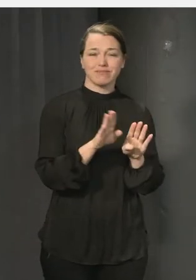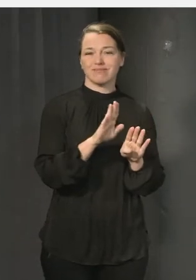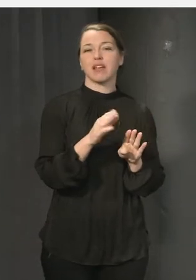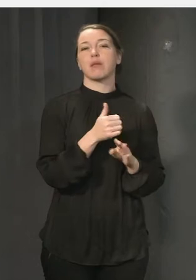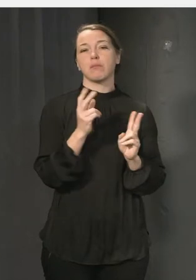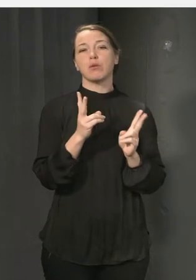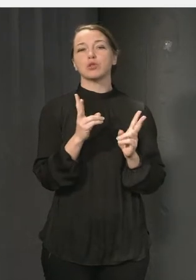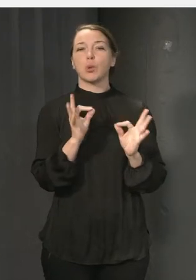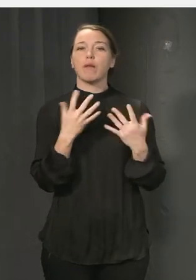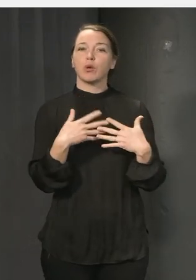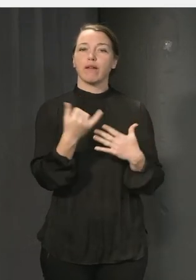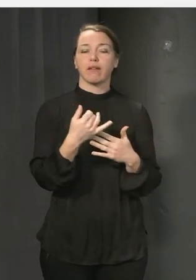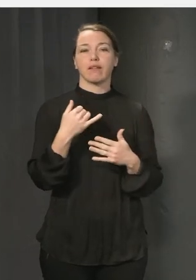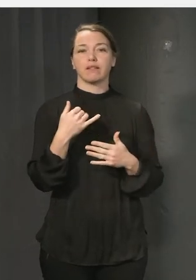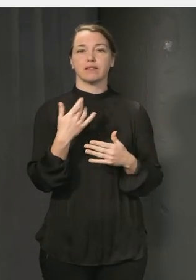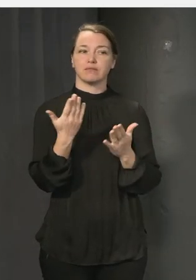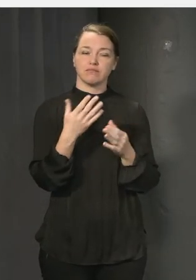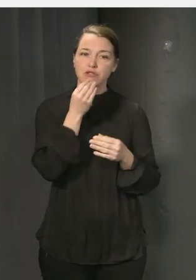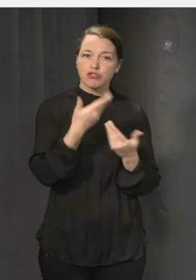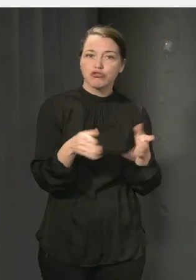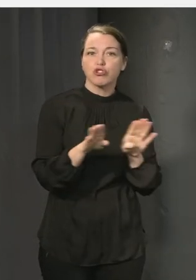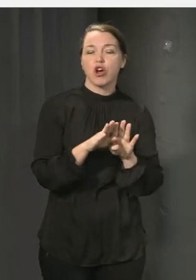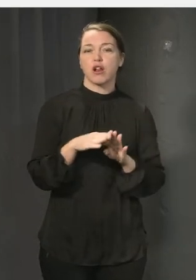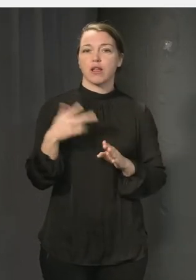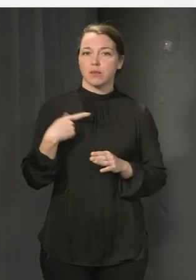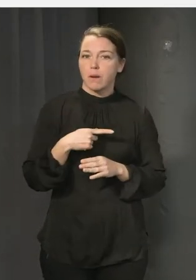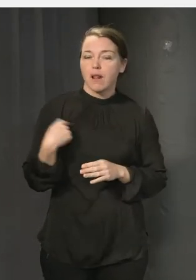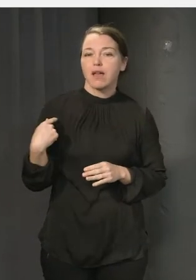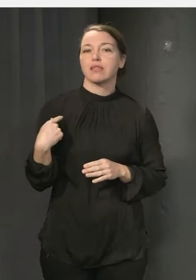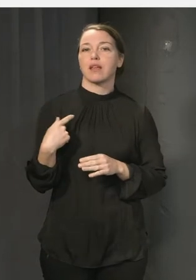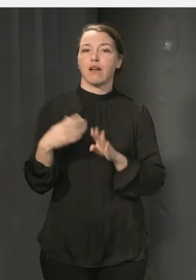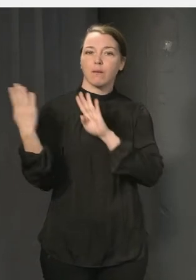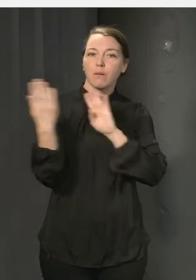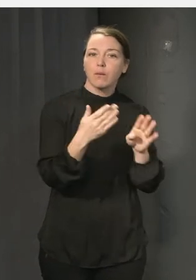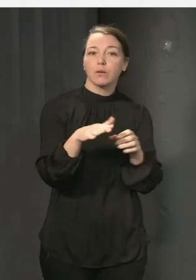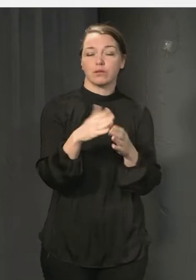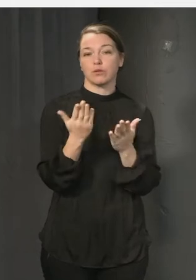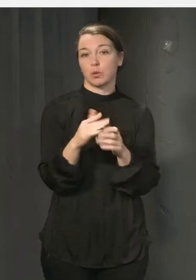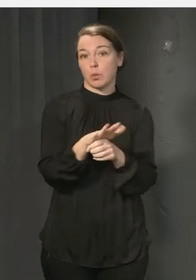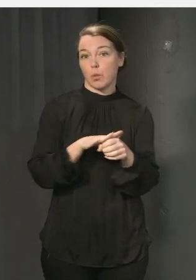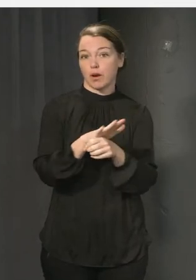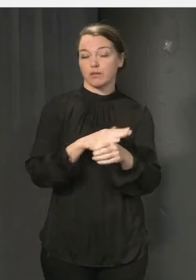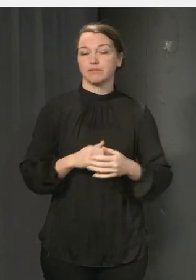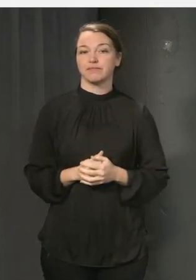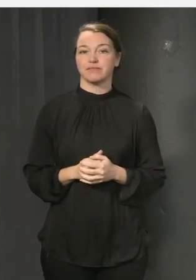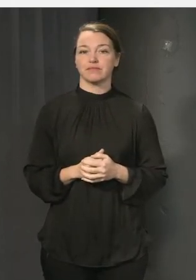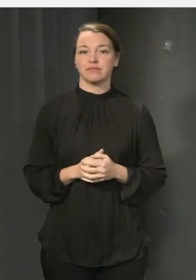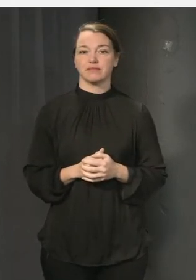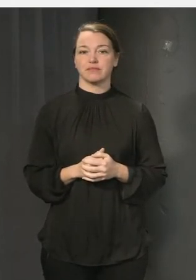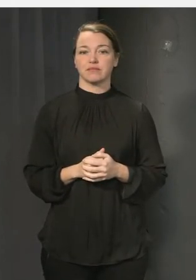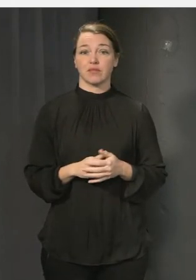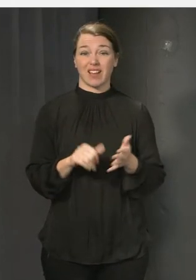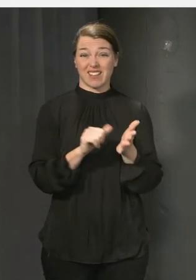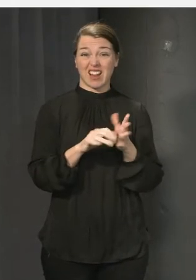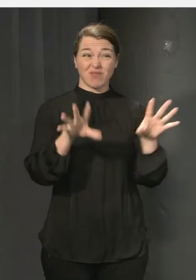matsalen, vid toaletterna, på skolgården, i omklädningsrummet och i korridorerna. Att elever lär sig sämre i